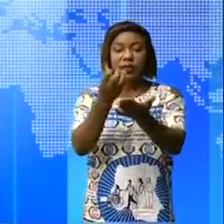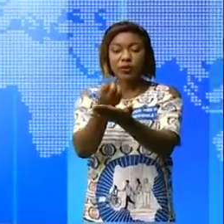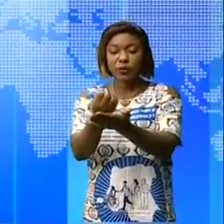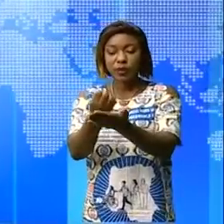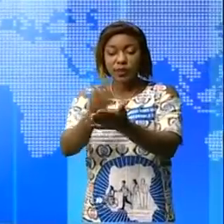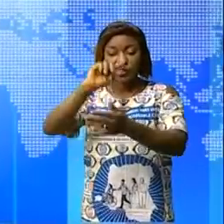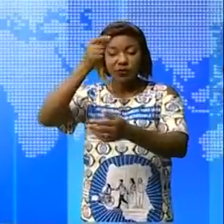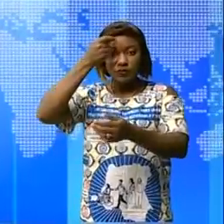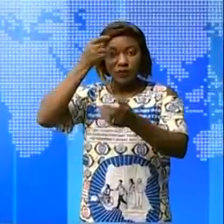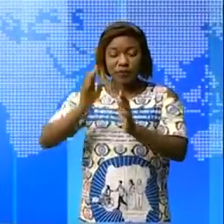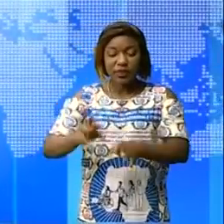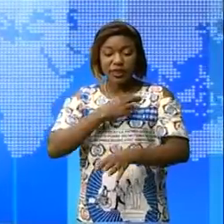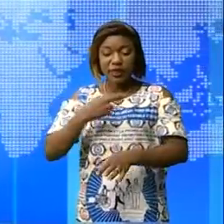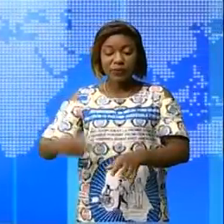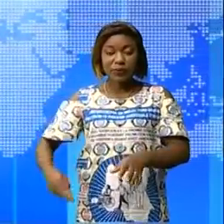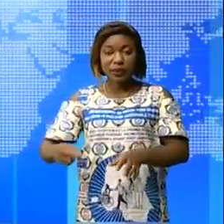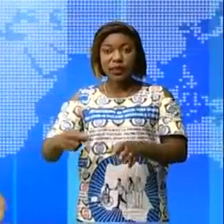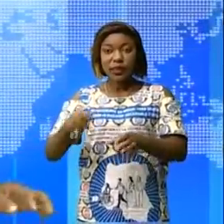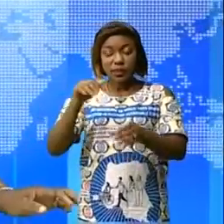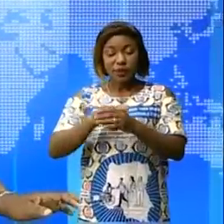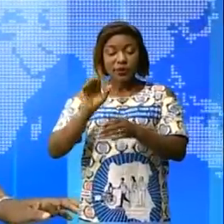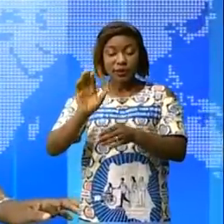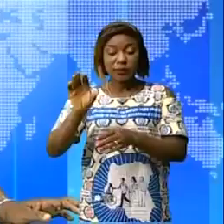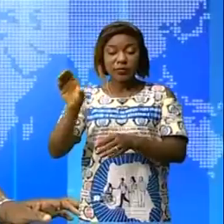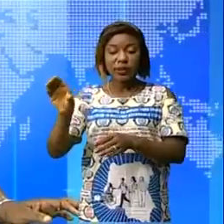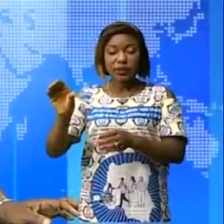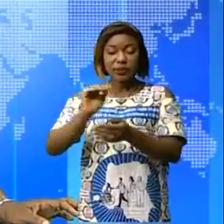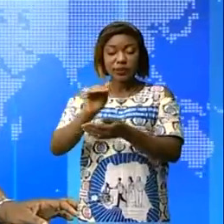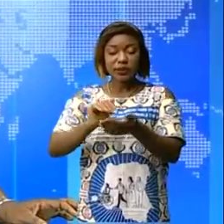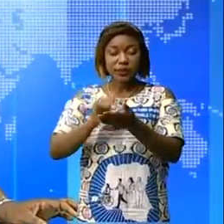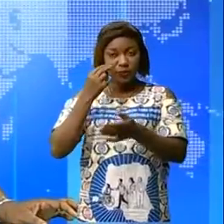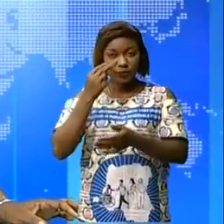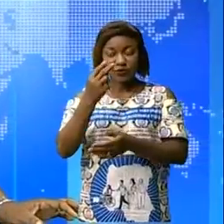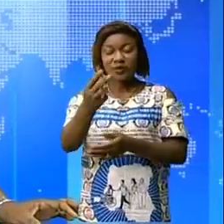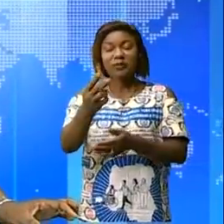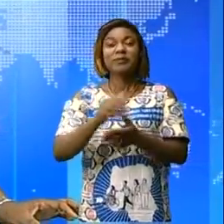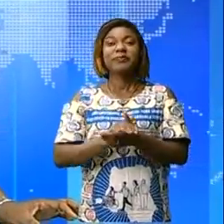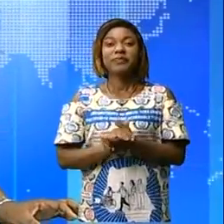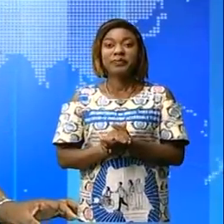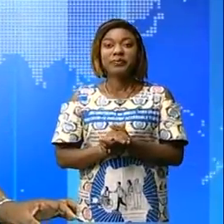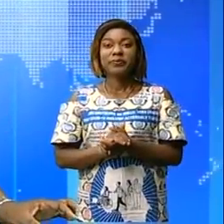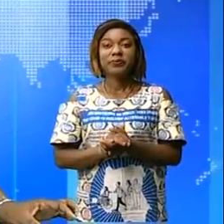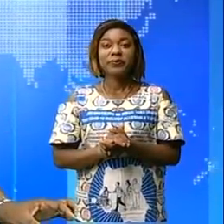gouvernement de la République à cette institution. Un reportage de Kibambesemoui.